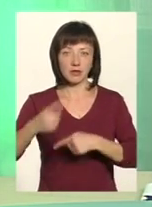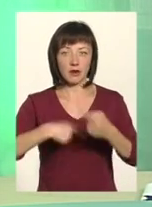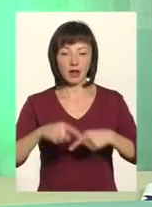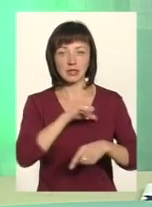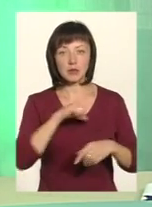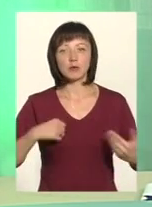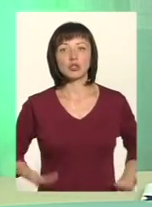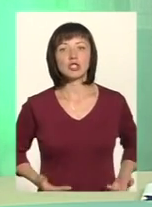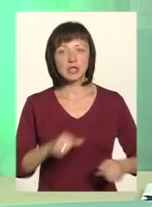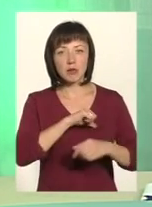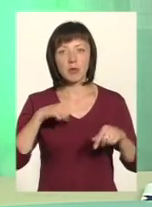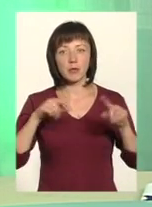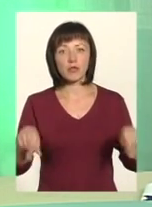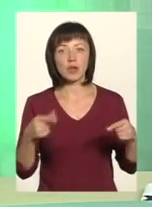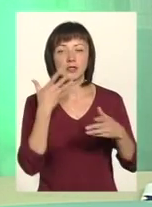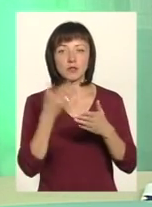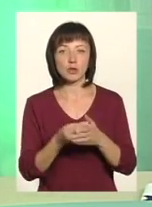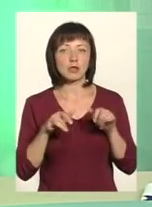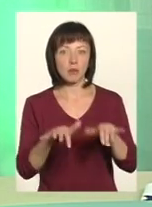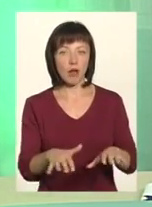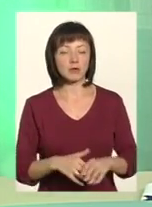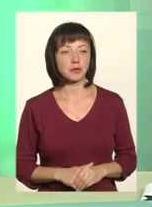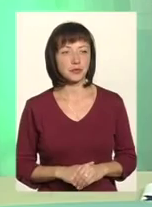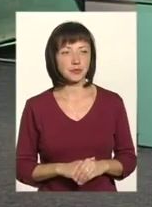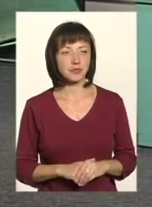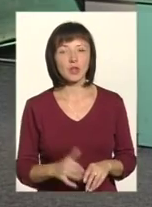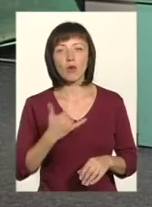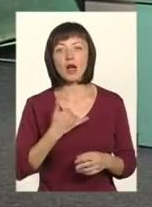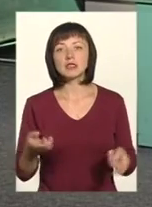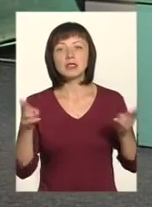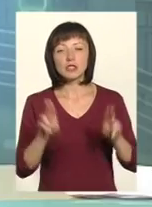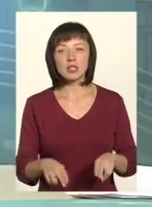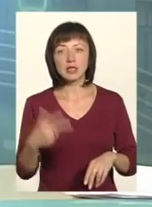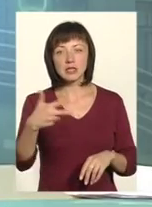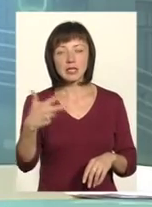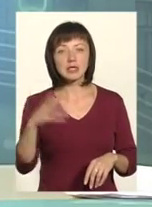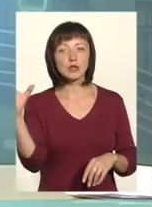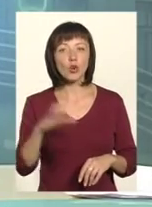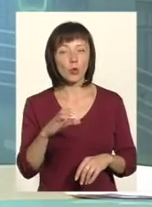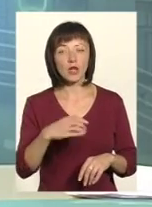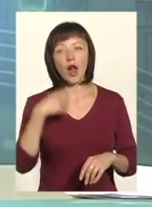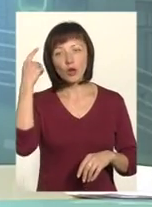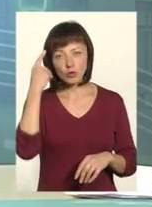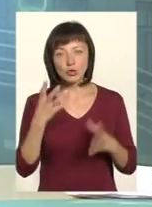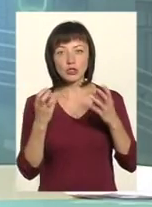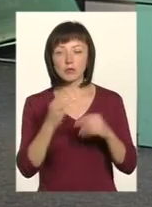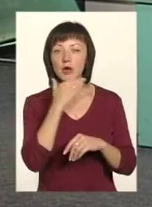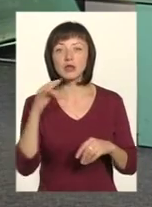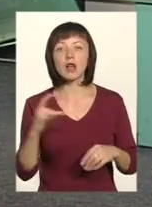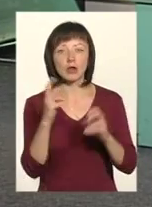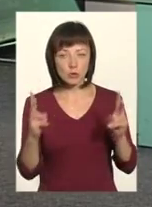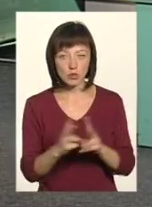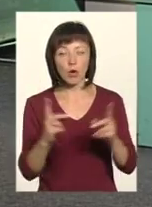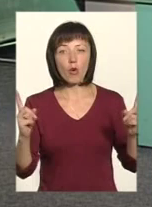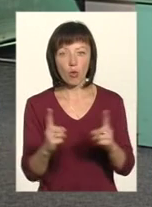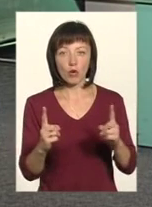і самим жити, і самим творити свої справи. До речі... суті, в нас залишається буквально 30 секунд. Я думаю, ми ще неодноразово зустрінемося.